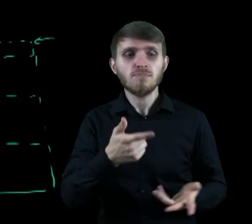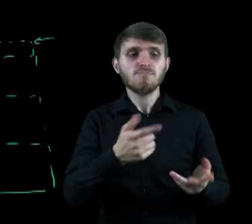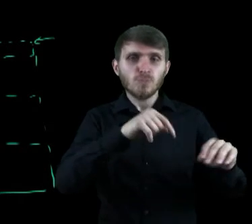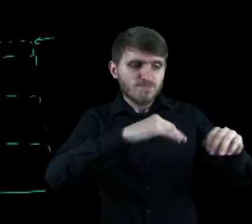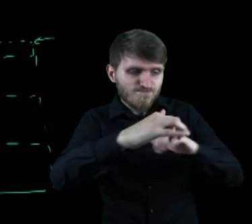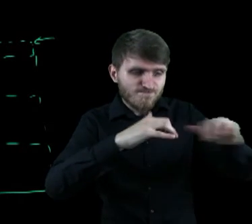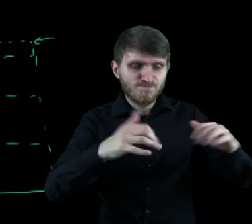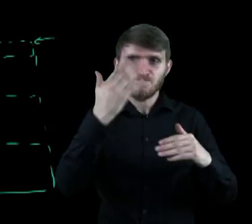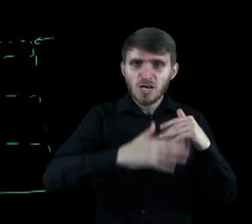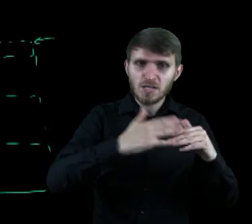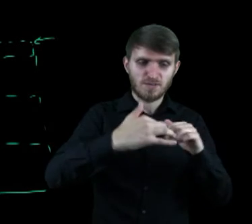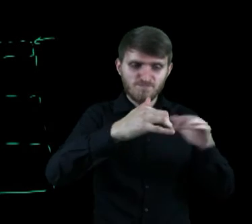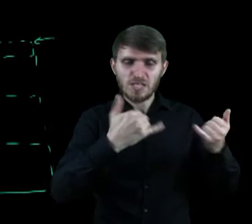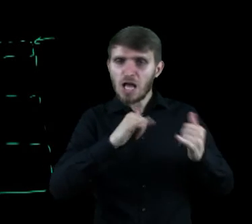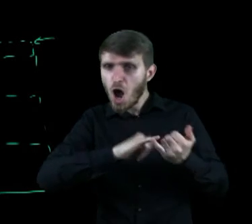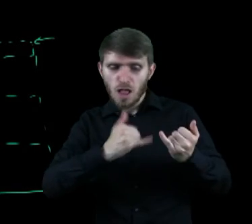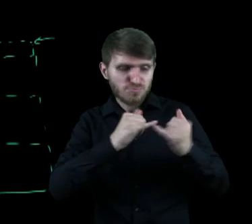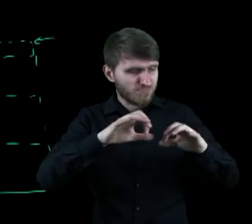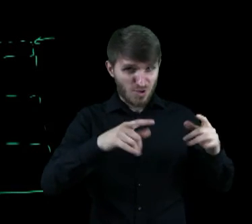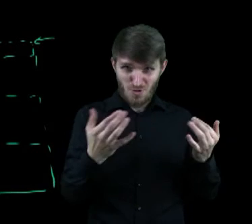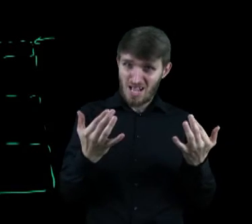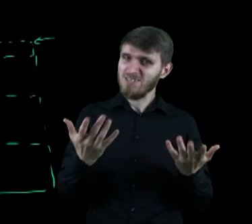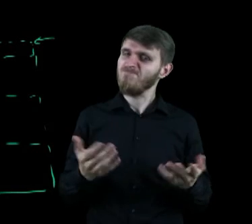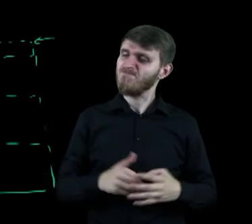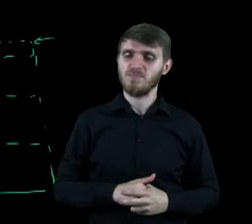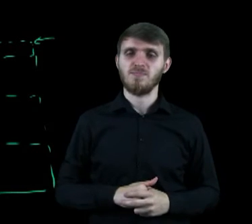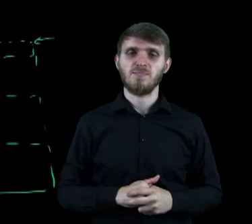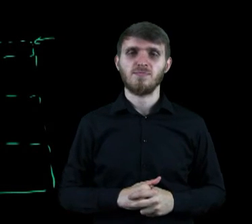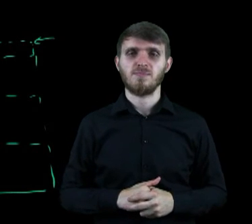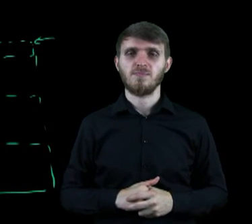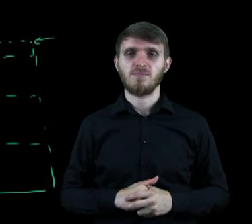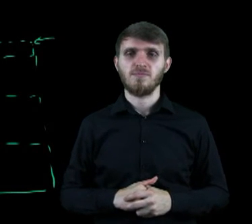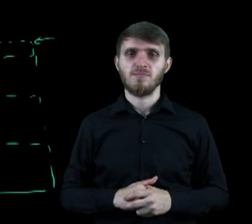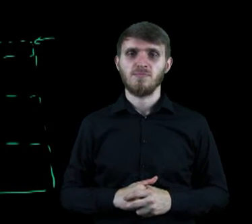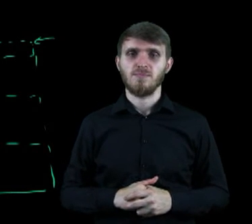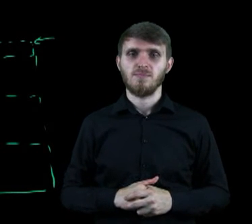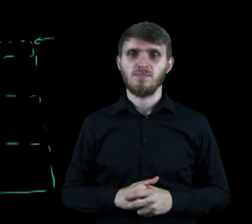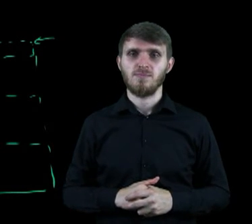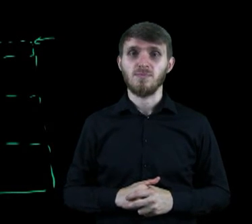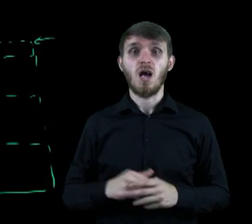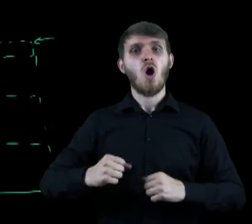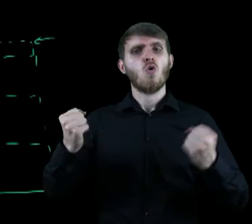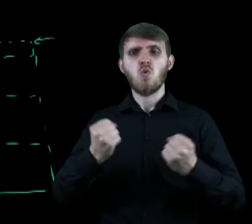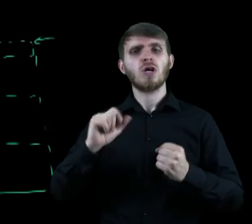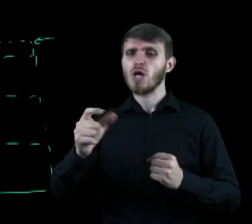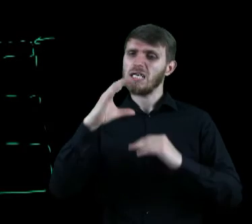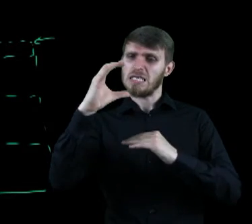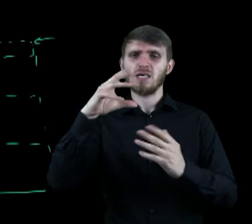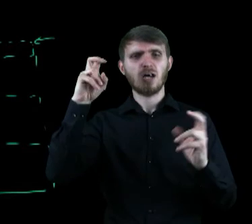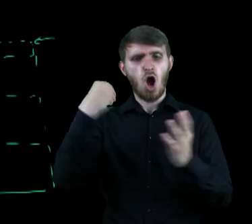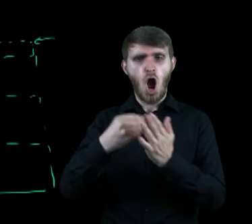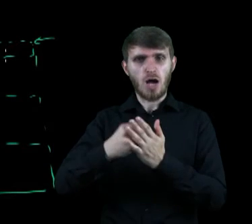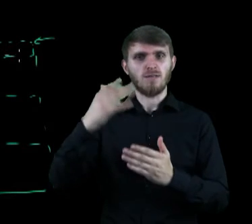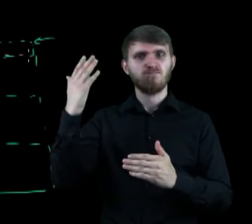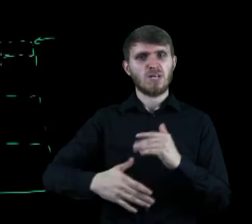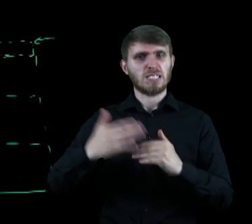naftową trzeba rozdzielić na benzynę i inne rzeczy. Widać, że jest to takie proste. Zatem w naszym przykładzie